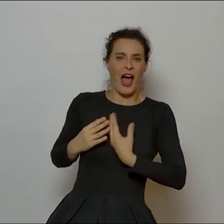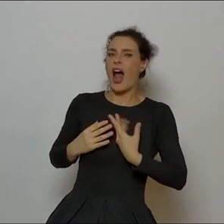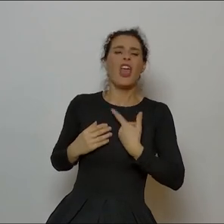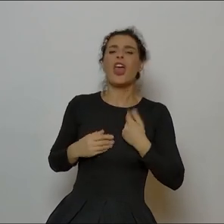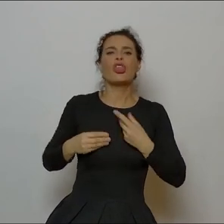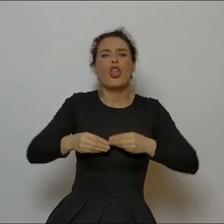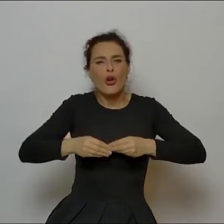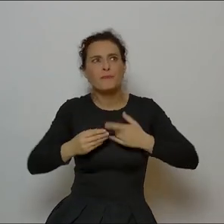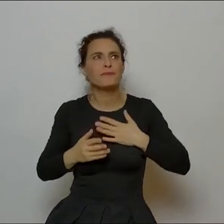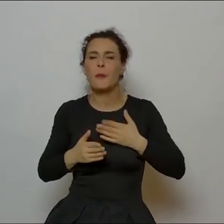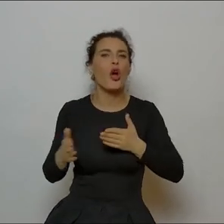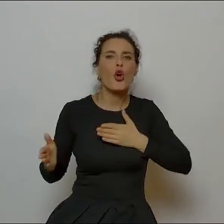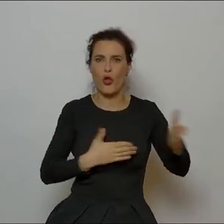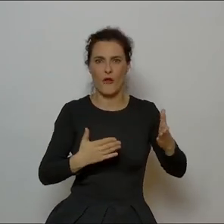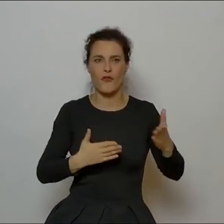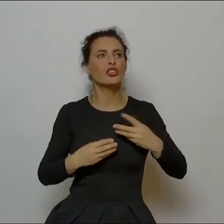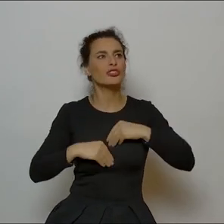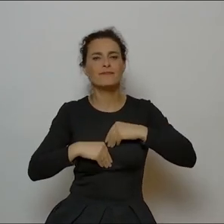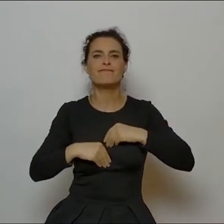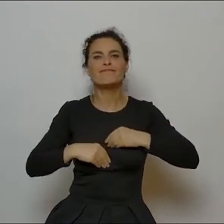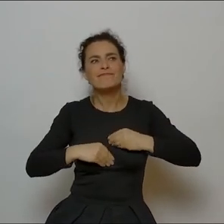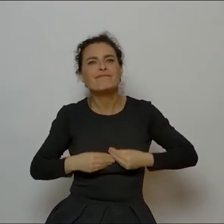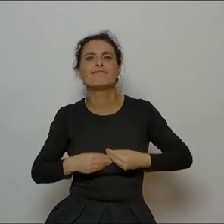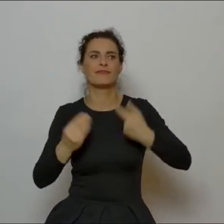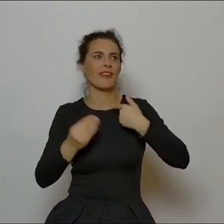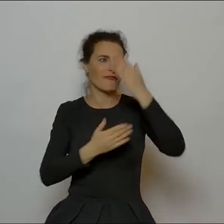dojrzałam do, do wiary w to. Przepraszam.